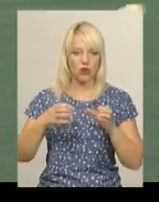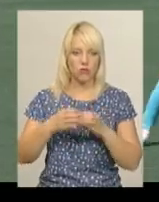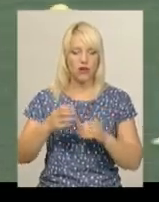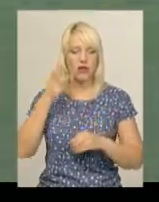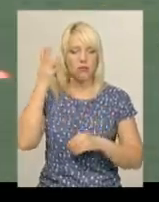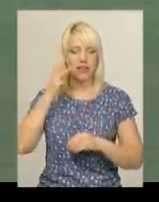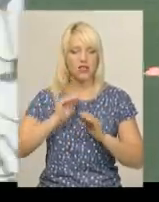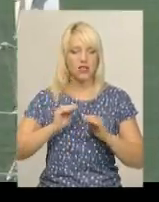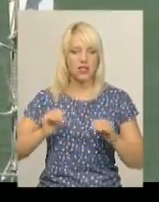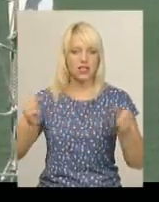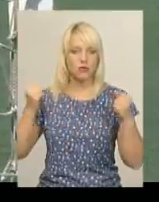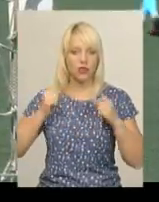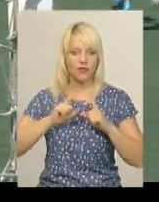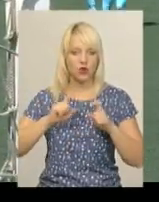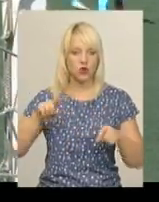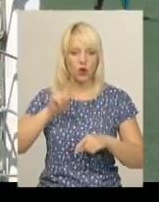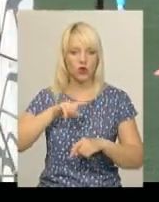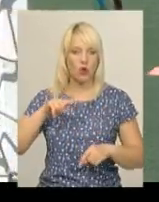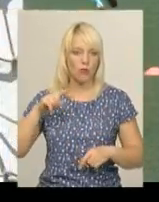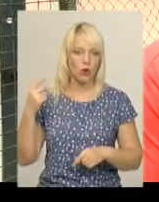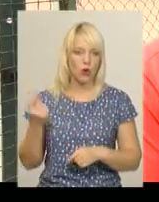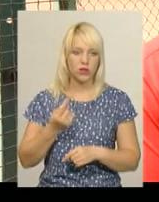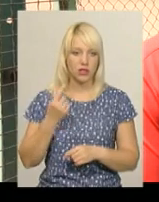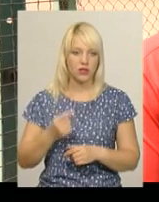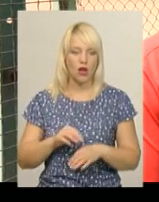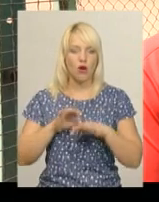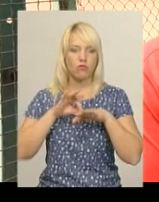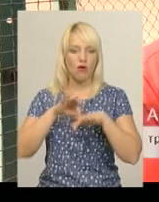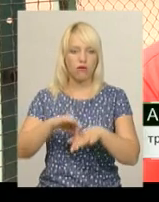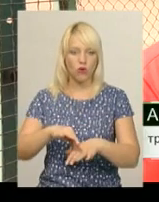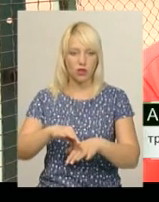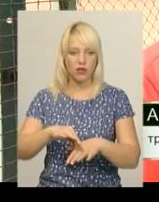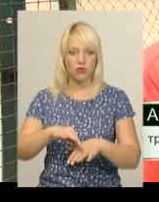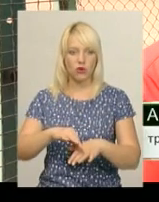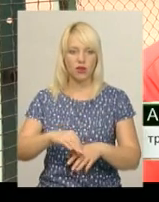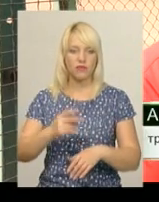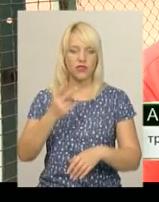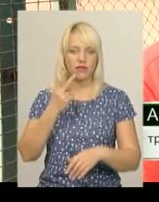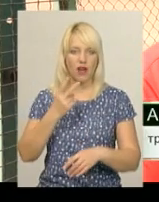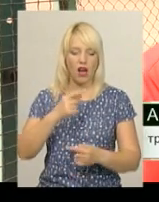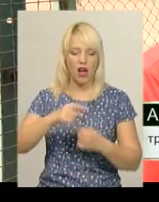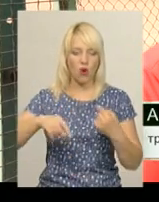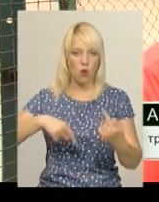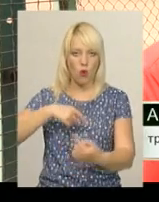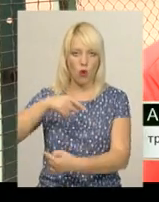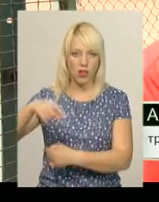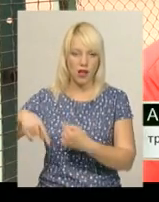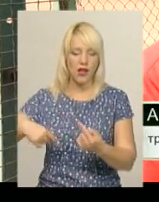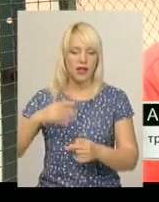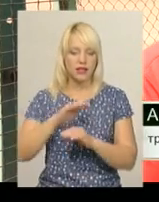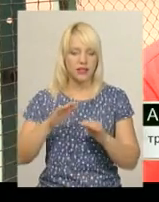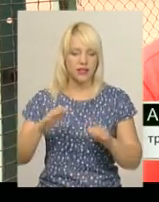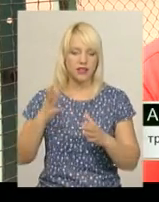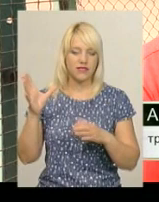спортивної школи номер один, каже Андрій Басістий. Проводимо два кола, діти грають, всі команди грають між